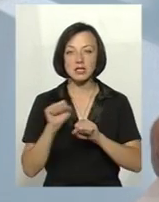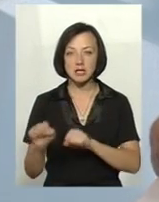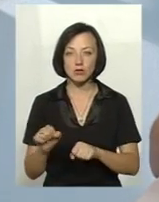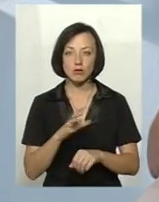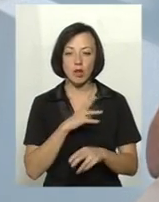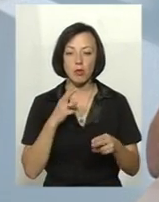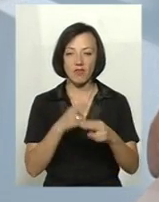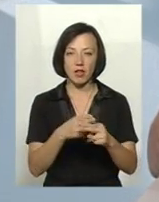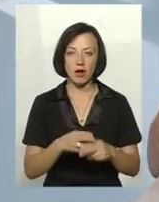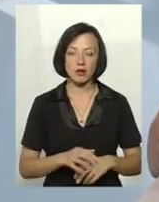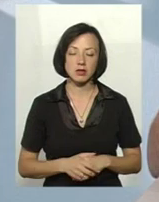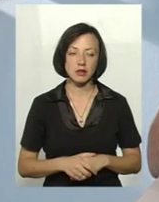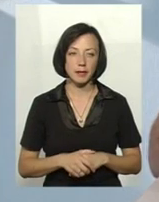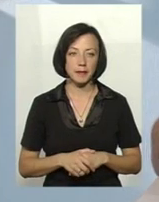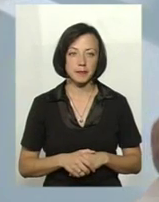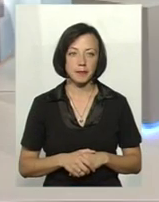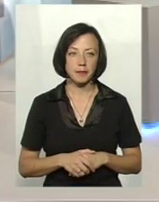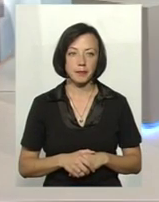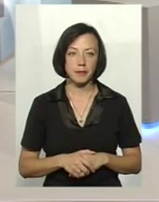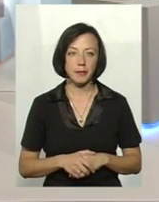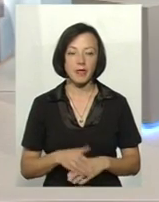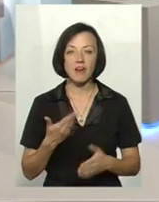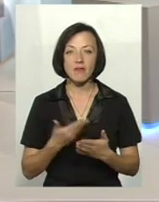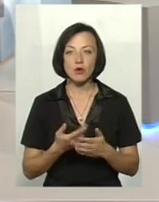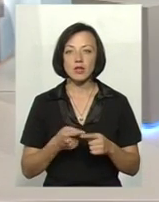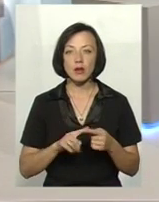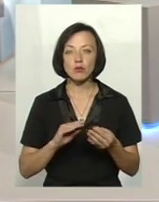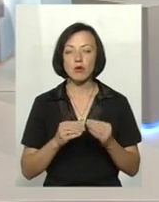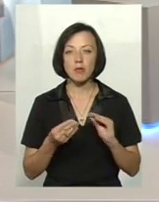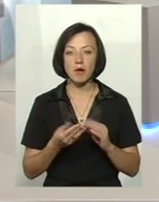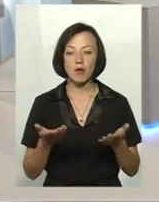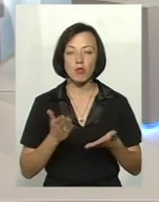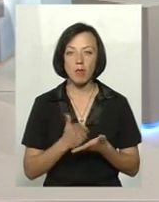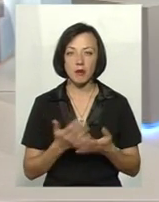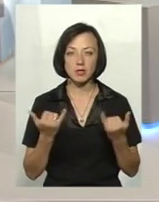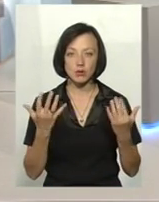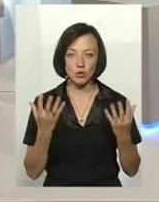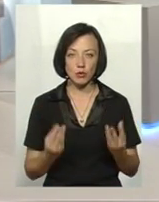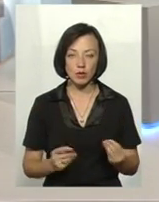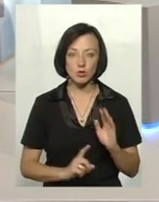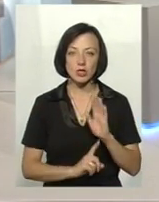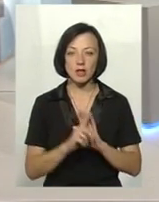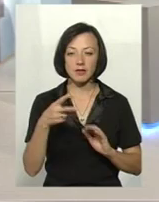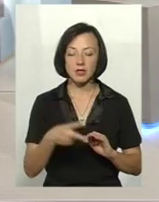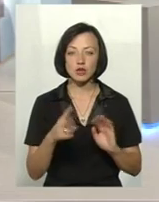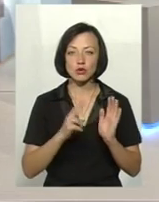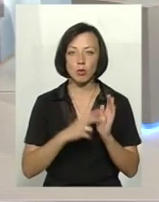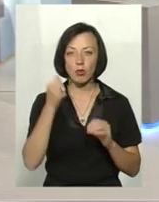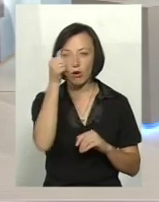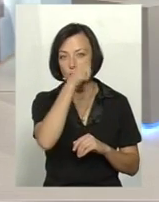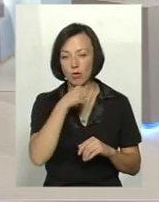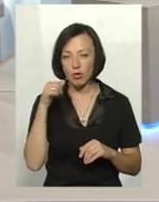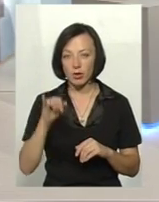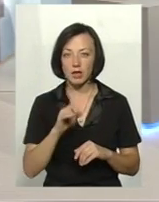щоб була профілактика проти цієї хвороби. І от дану проблему, яку ми маємо на сьогодні, вона почалася в 2007 року